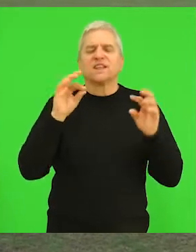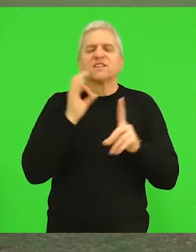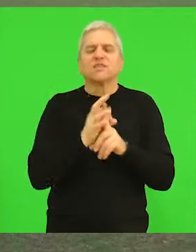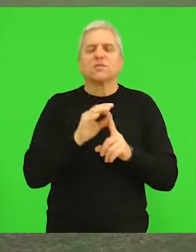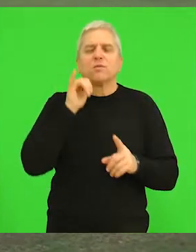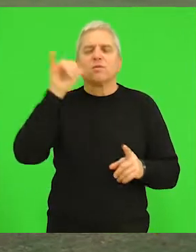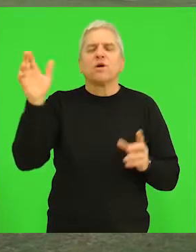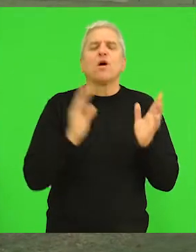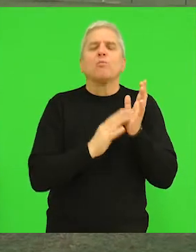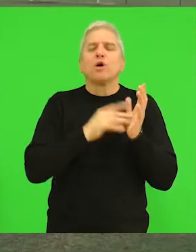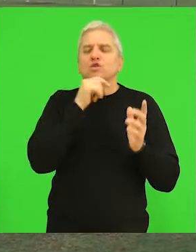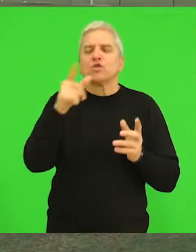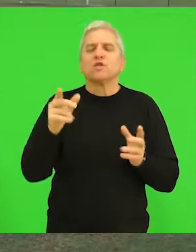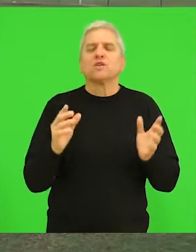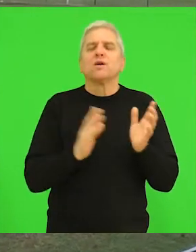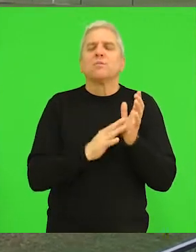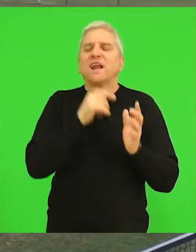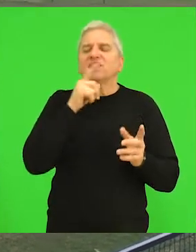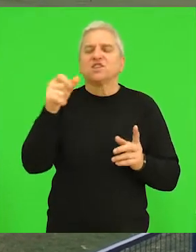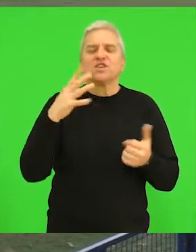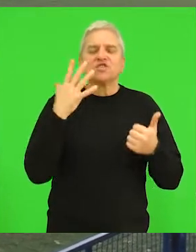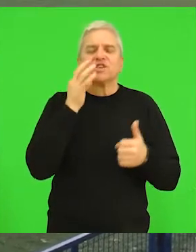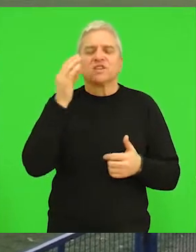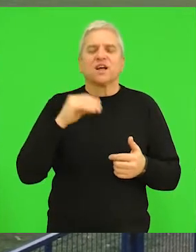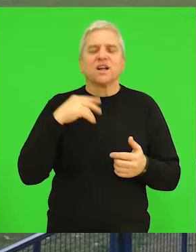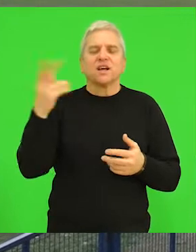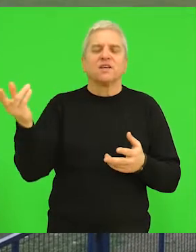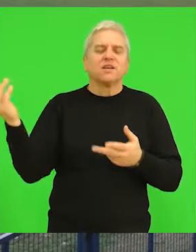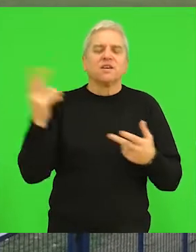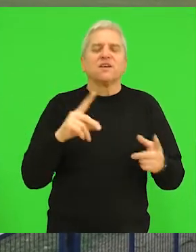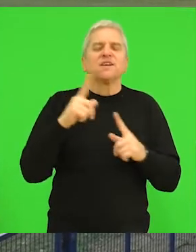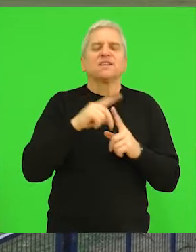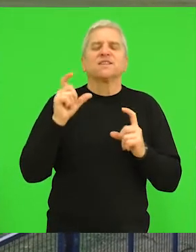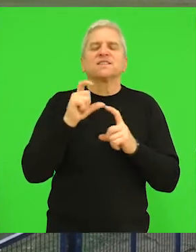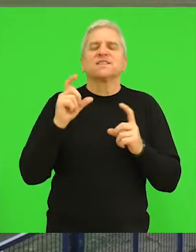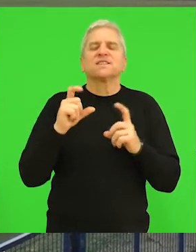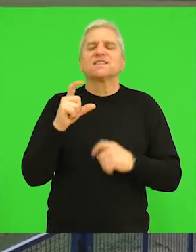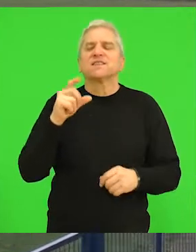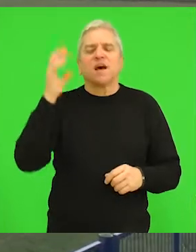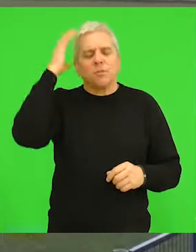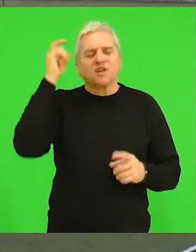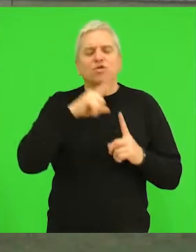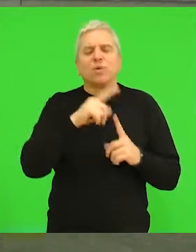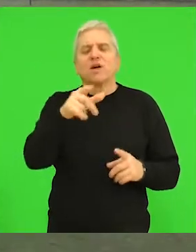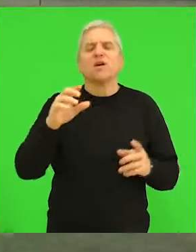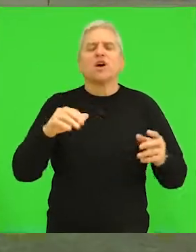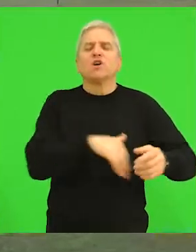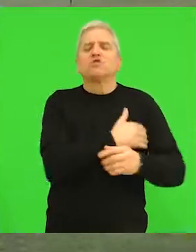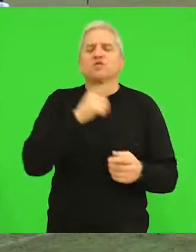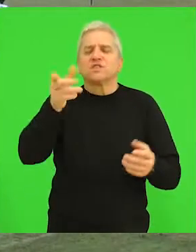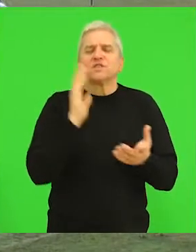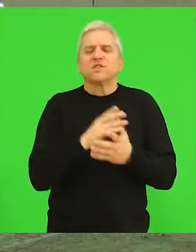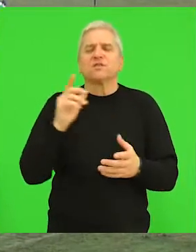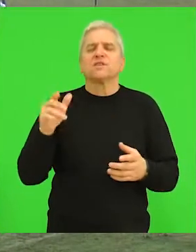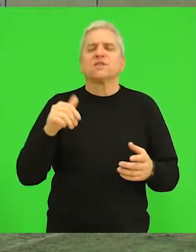10. februara putuju u Mošorin na meč sa Miletićem šest dana kasnije ugostiće ih TSC u Bačkoj Topoli dok će Đurđin biti